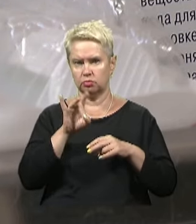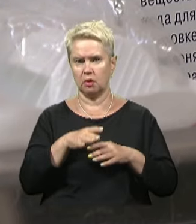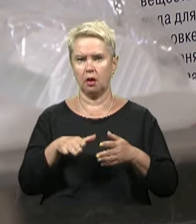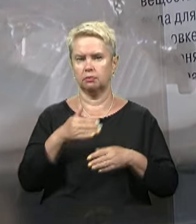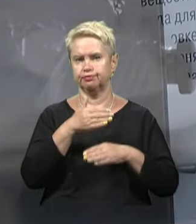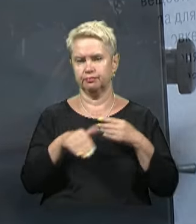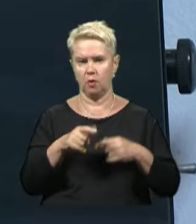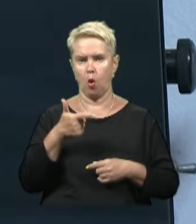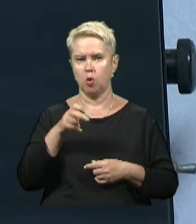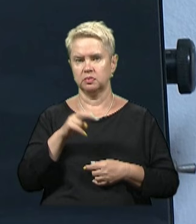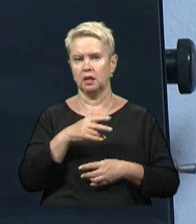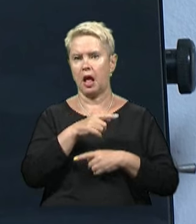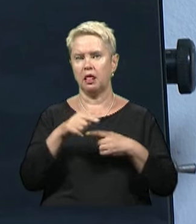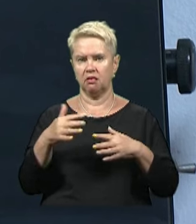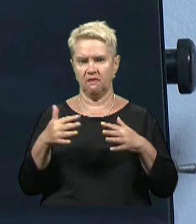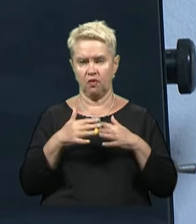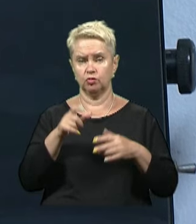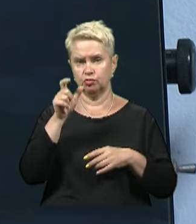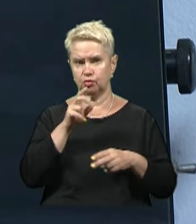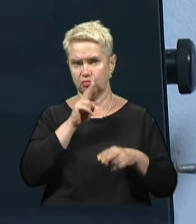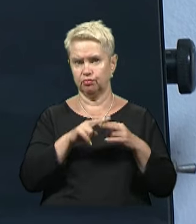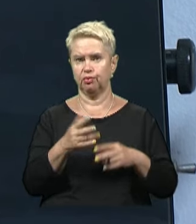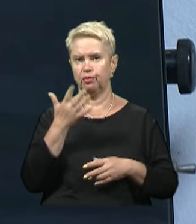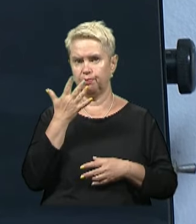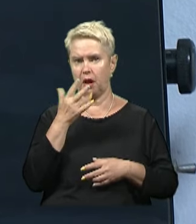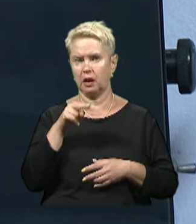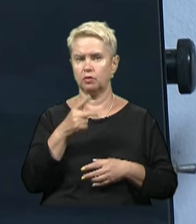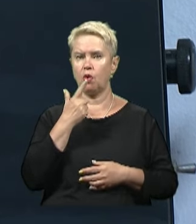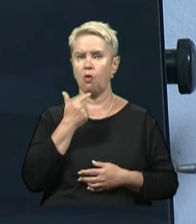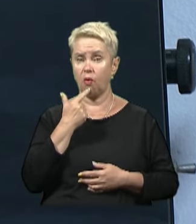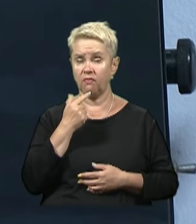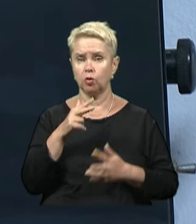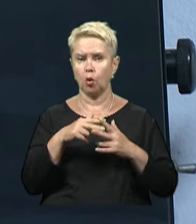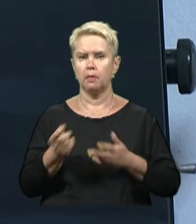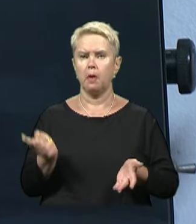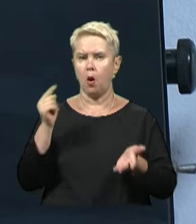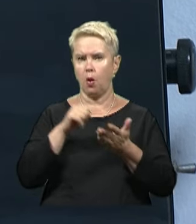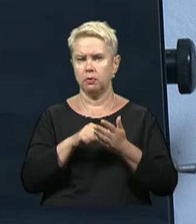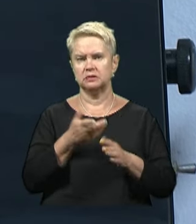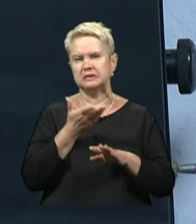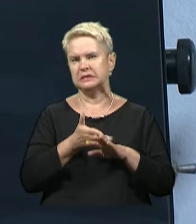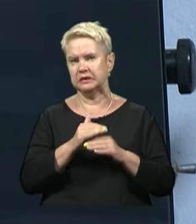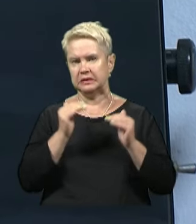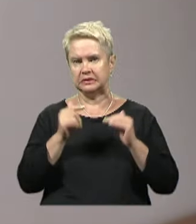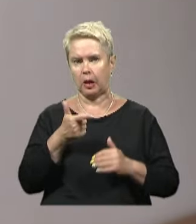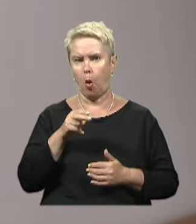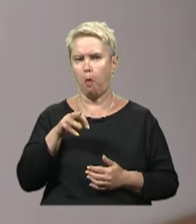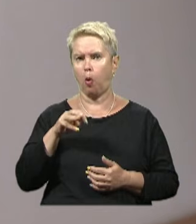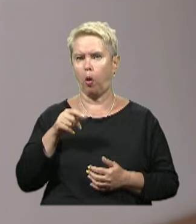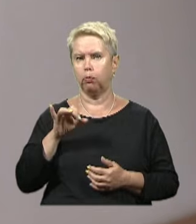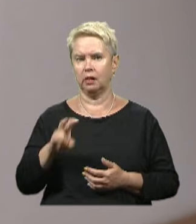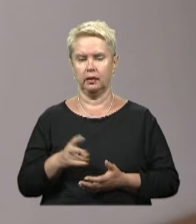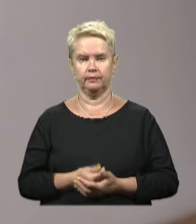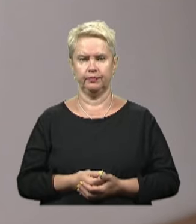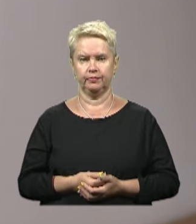ампутували в госпіталі на лінії фронту. Чоловік втратив п'ять літрів крові. До Дніпра потрапив з вкрай низьким гемоглобіном. Ми